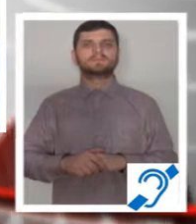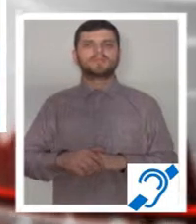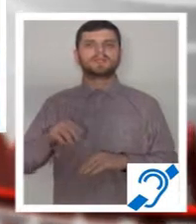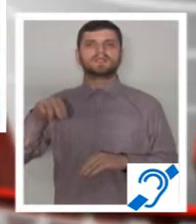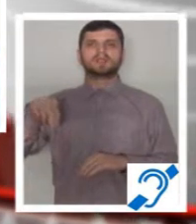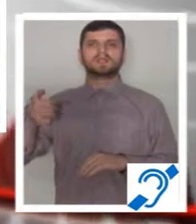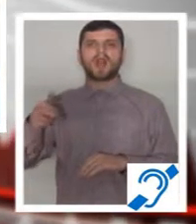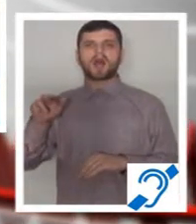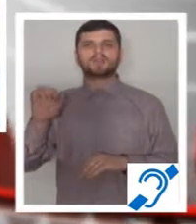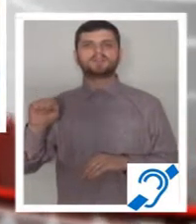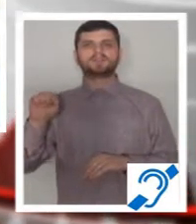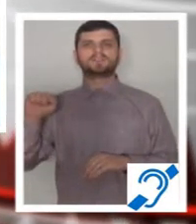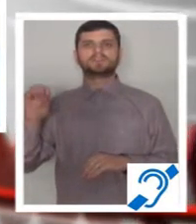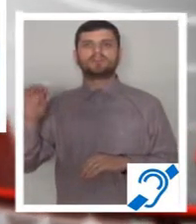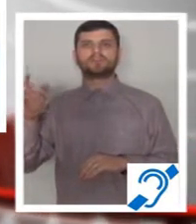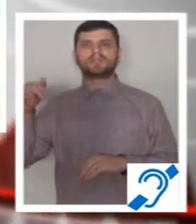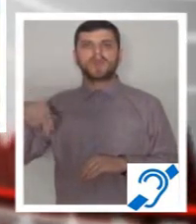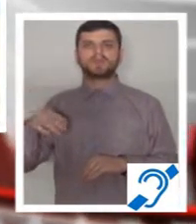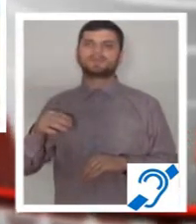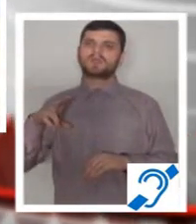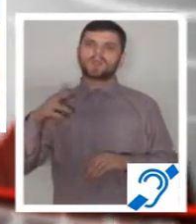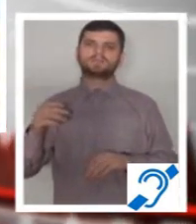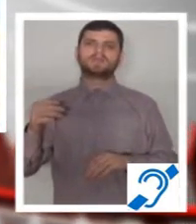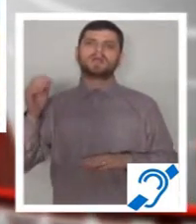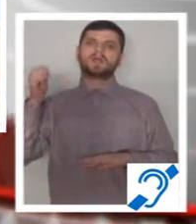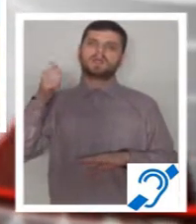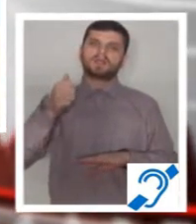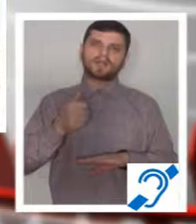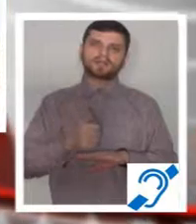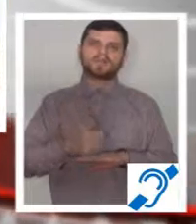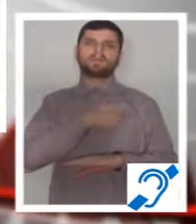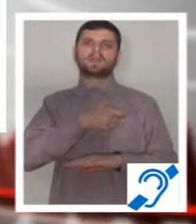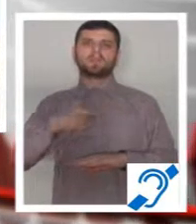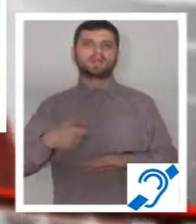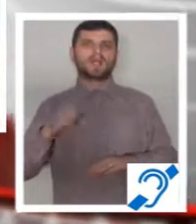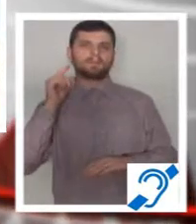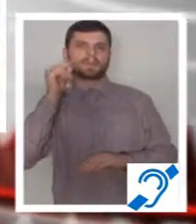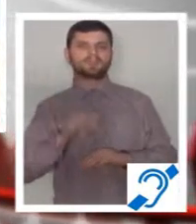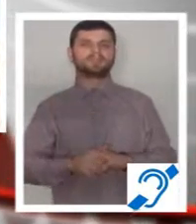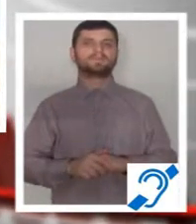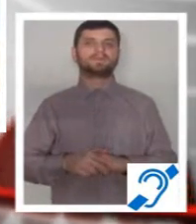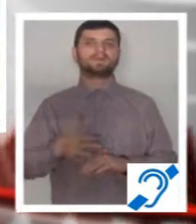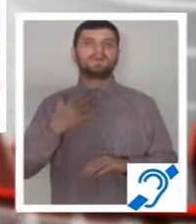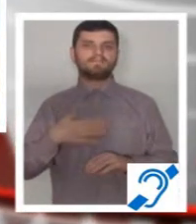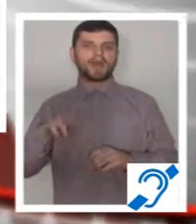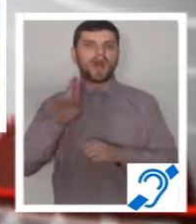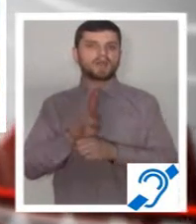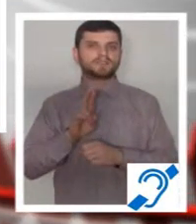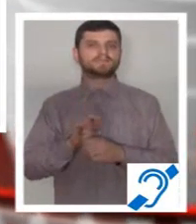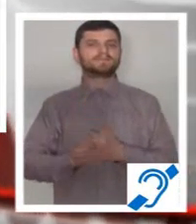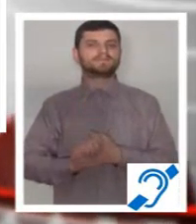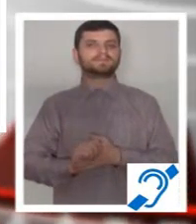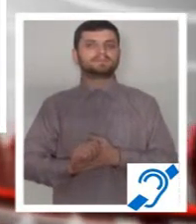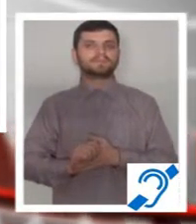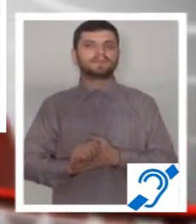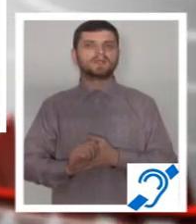Sofianu, candidat la primăria municipiului Pitești. Chiar și așa, la Pitești situația este atipică, ținând cont de faptul că actualul primar, Tudor Pendiu,